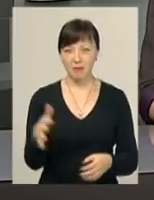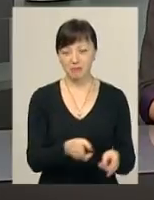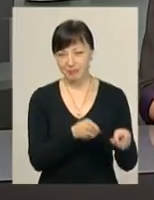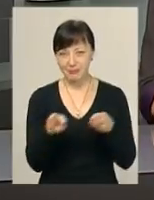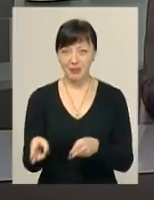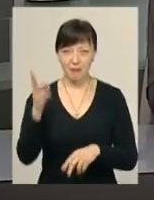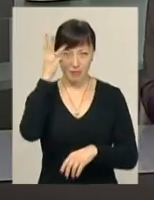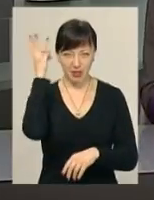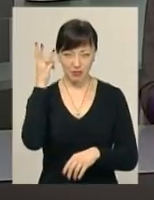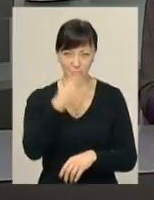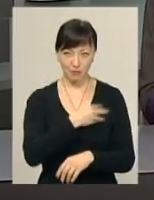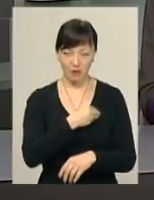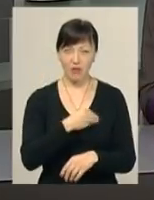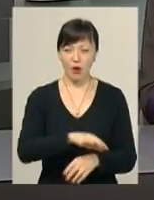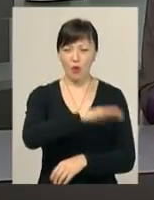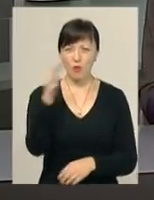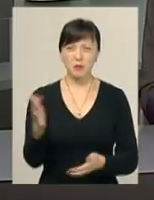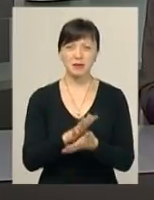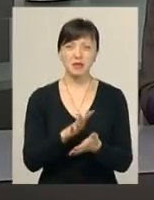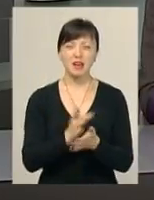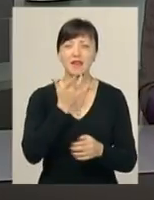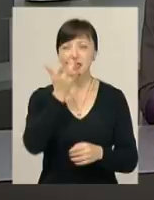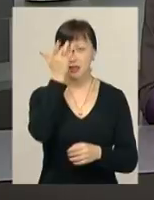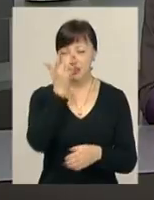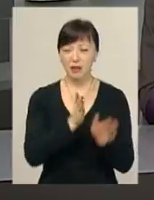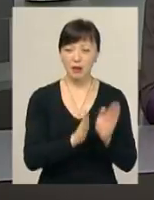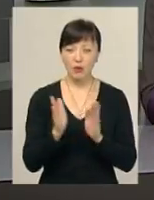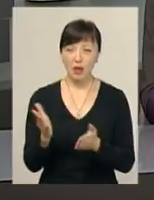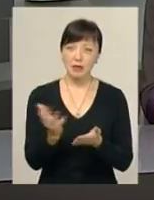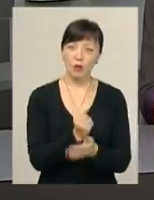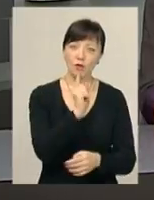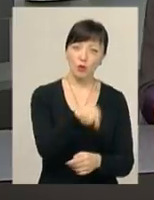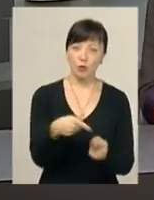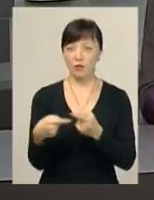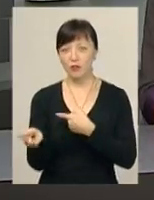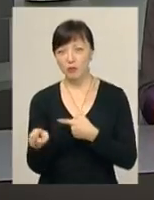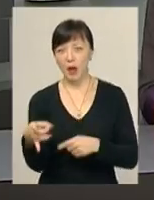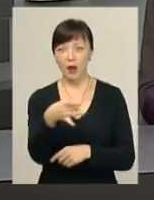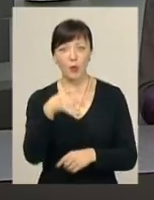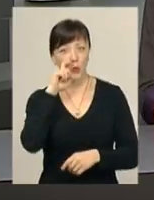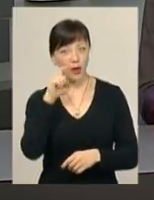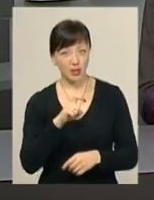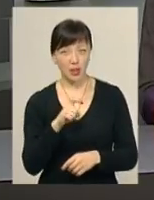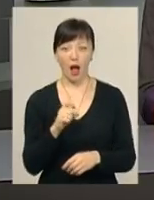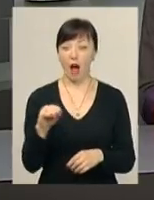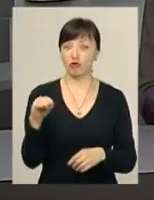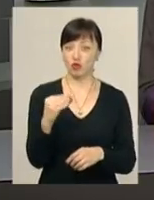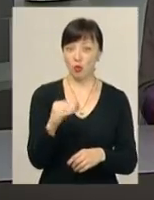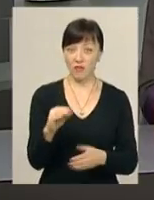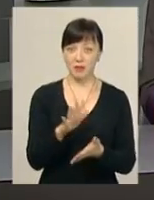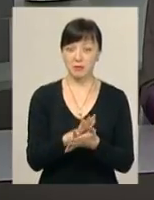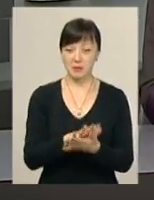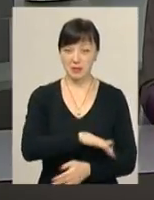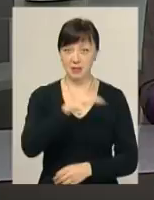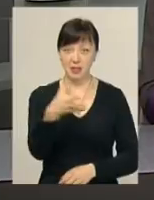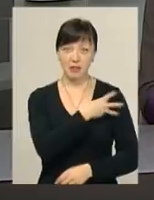Хмельниччини. Нагадаємо, купи непотребу ще від літа регулярно знаходять то в одному, то в іншому регіоні України. А в жовтні непотріб з